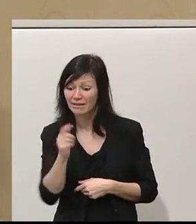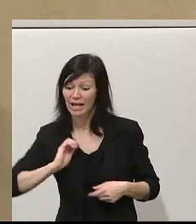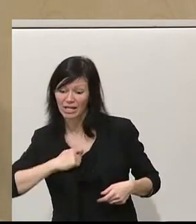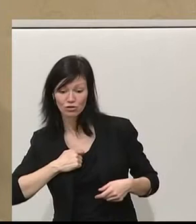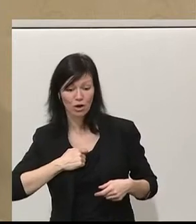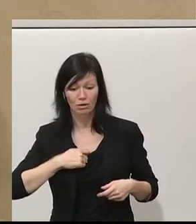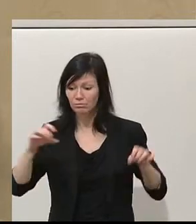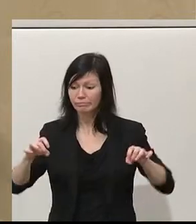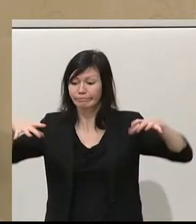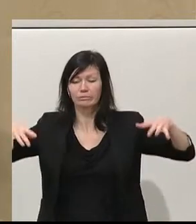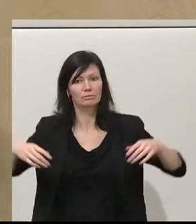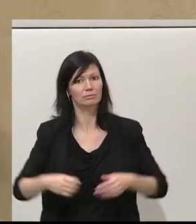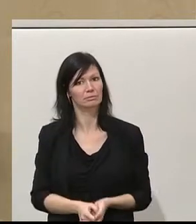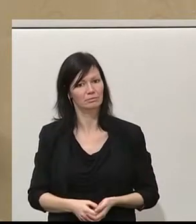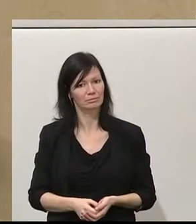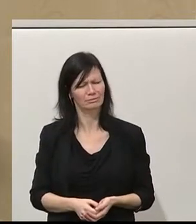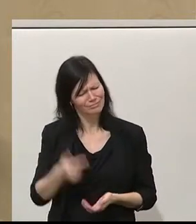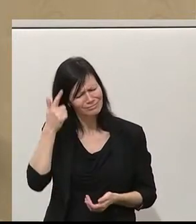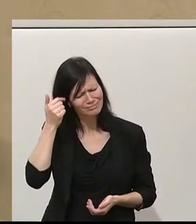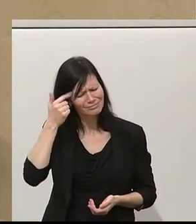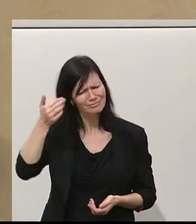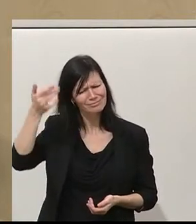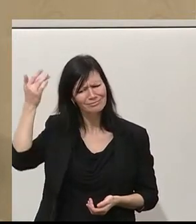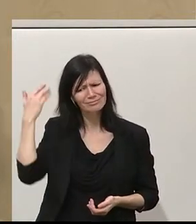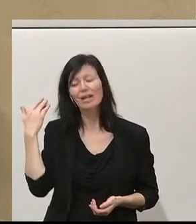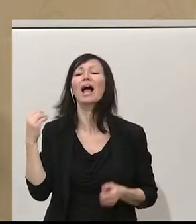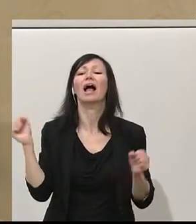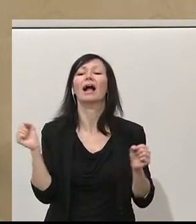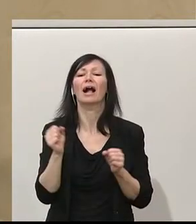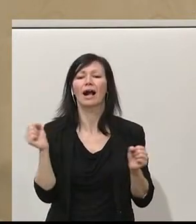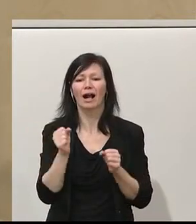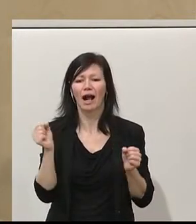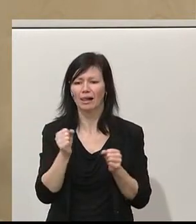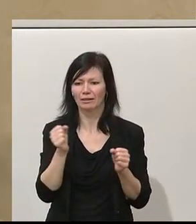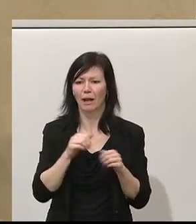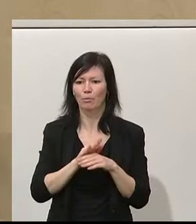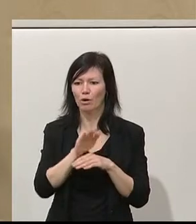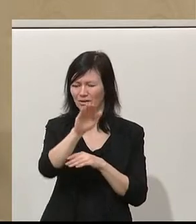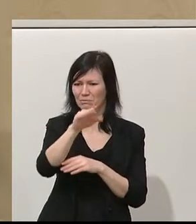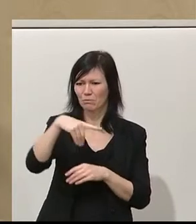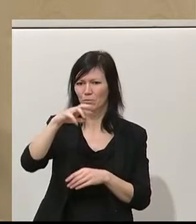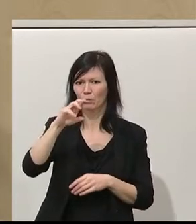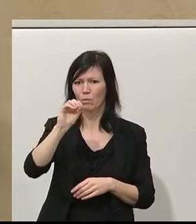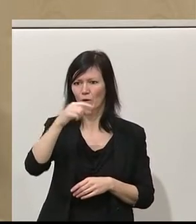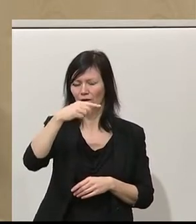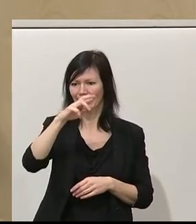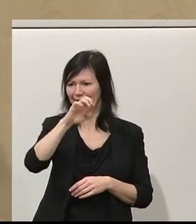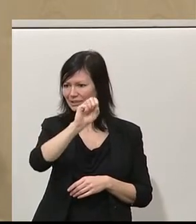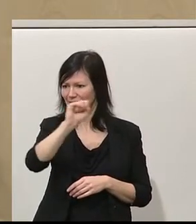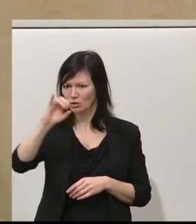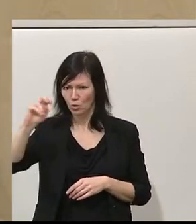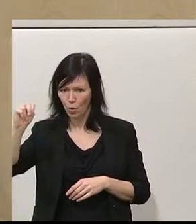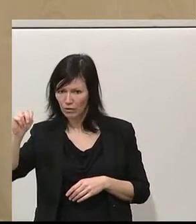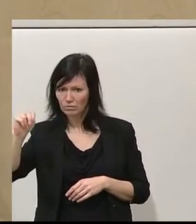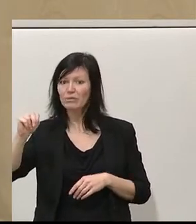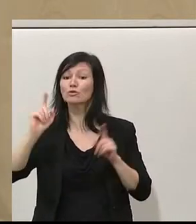erinnern sich alle, wie immer in einem Wahlkampf wird versprochen, dass die kalte Progression endlich abgeschafft wird und wenn man sich das Regierungsprogramm durchliest, steht